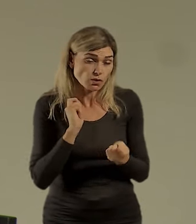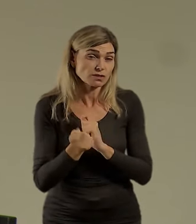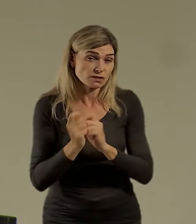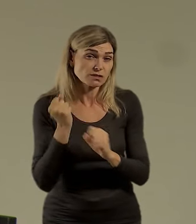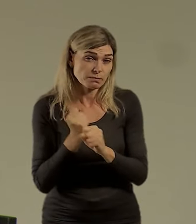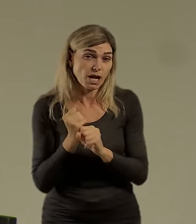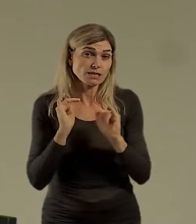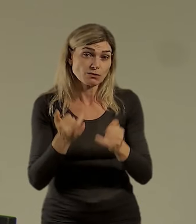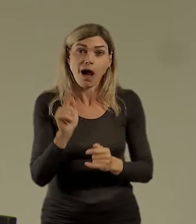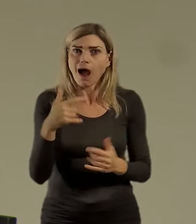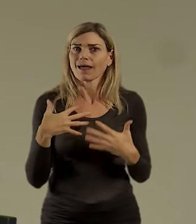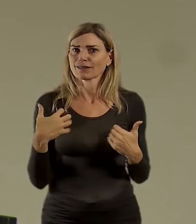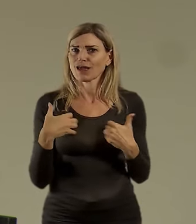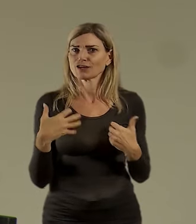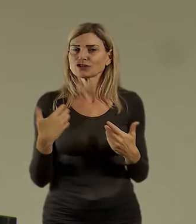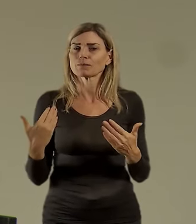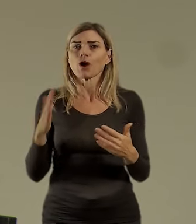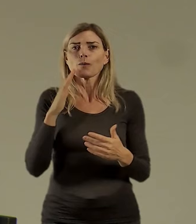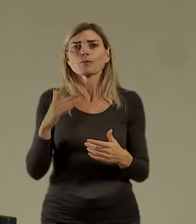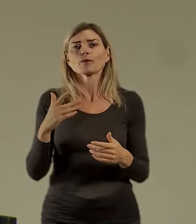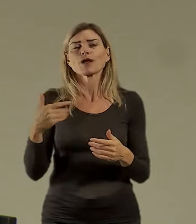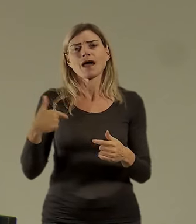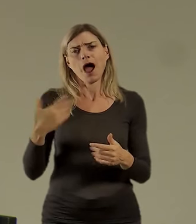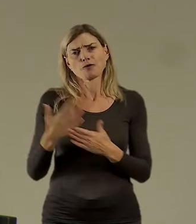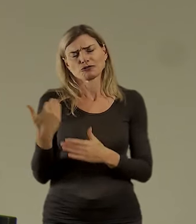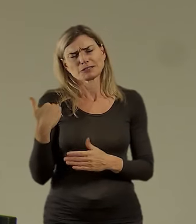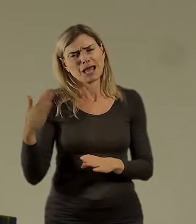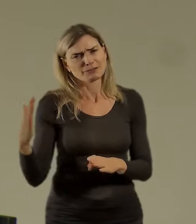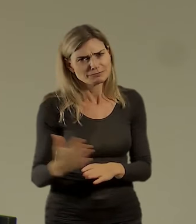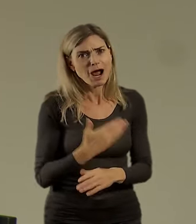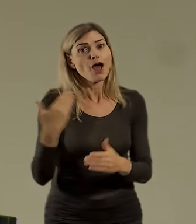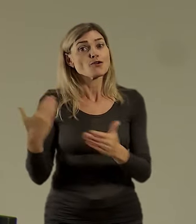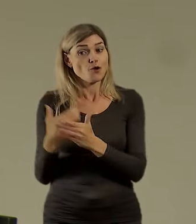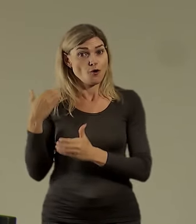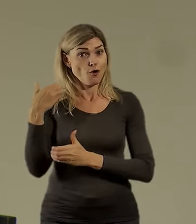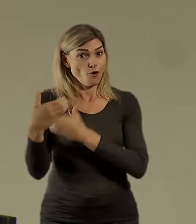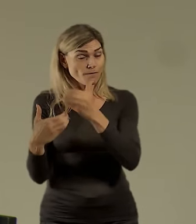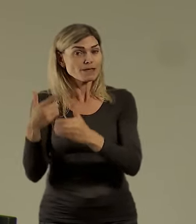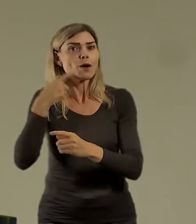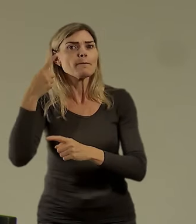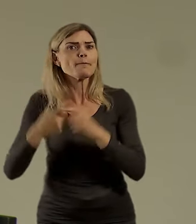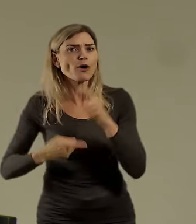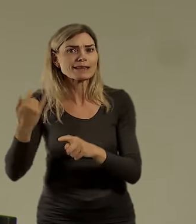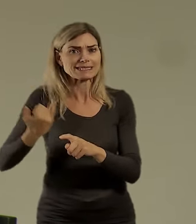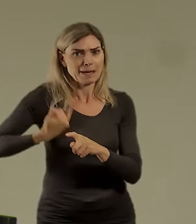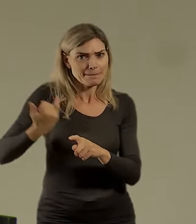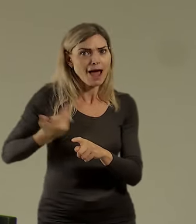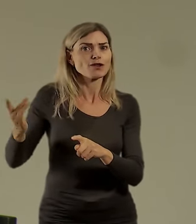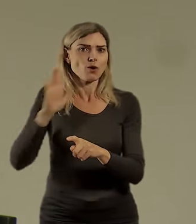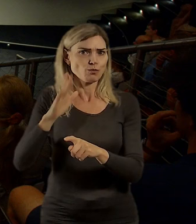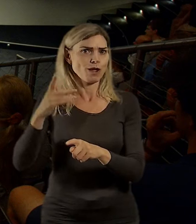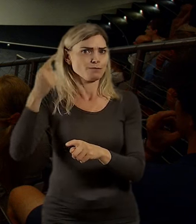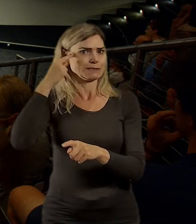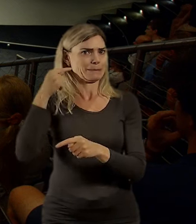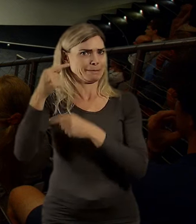A těším se, že budou mladší a mladší politici, kteří to budou taky dělat. Tak pan náměstek Řip. Taky fakt, Petři,